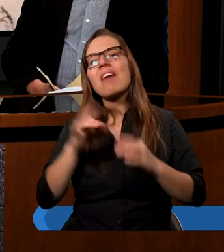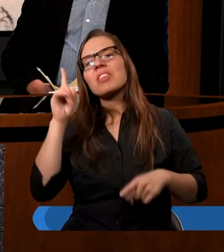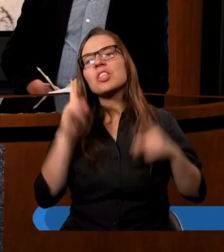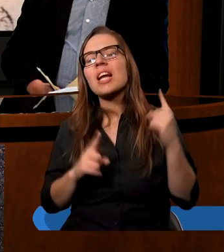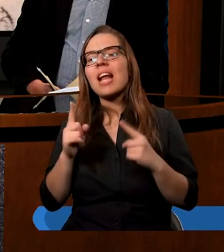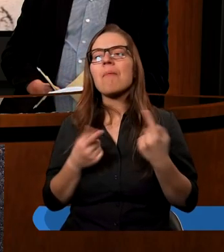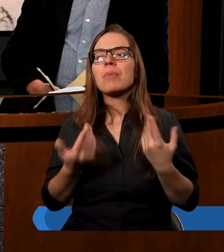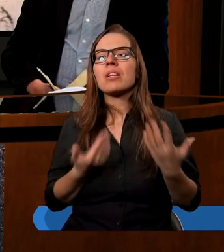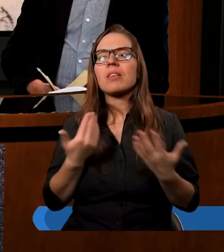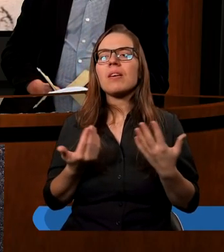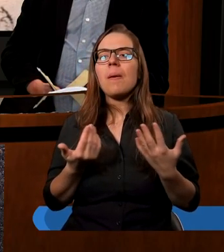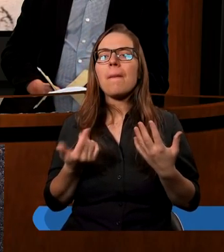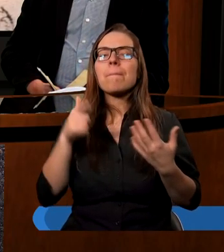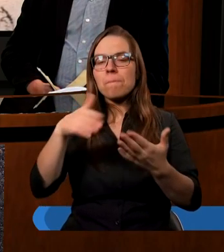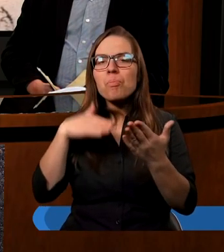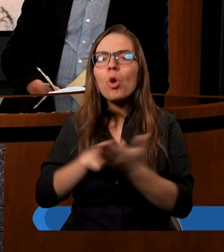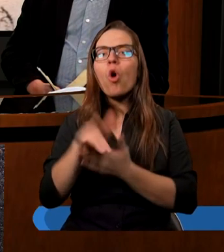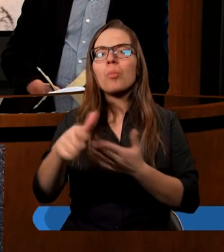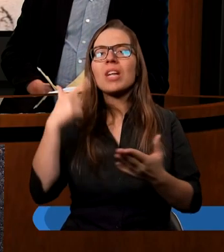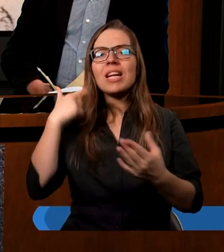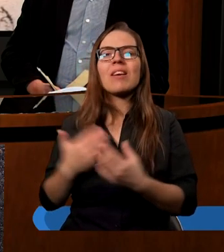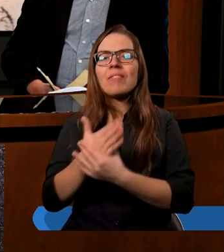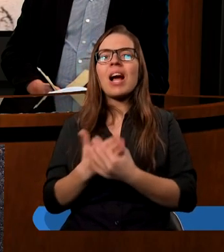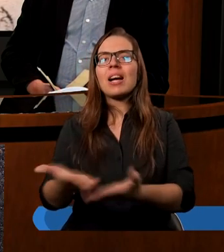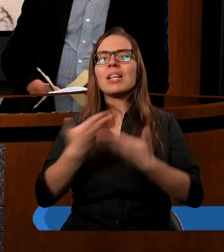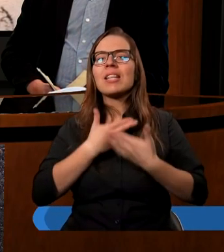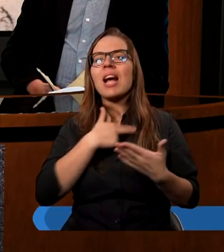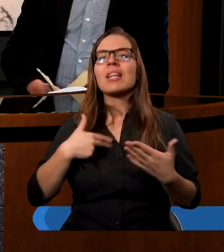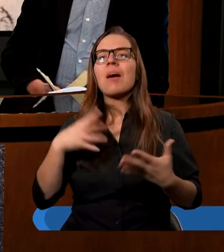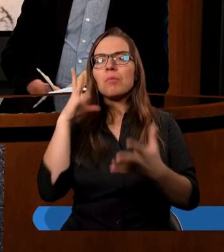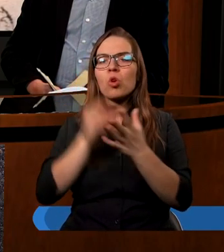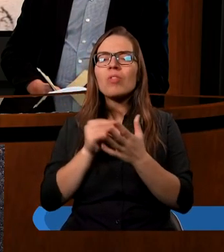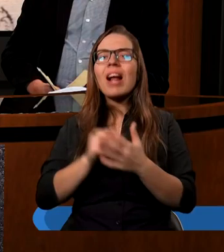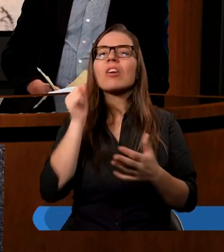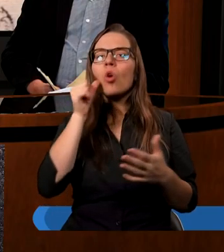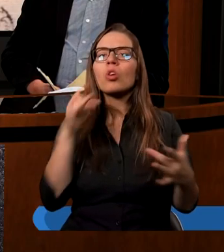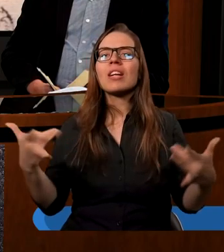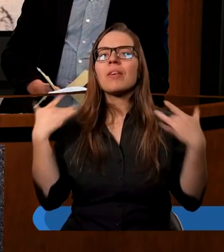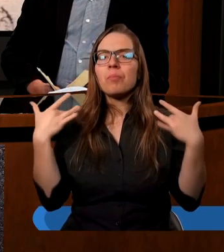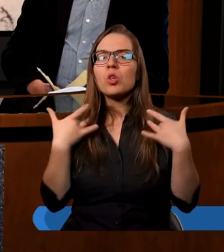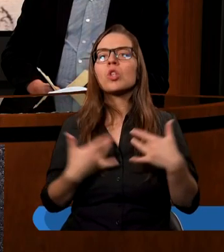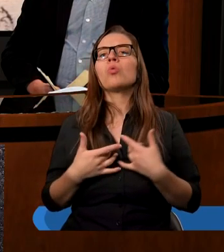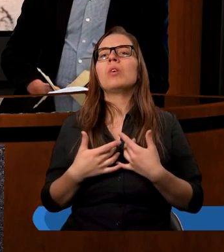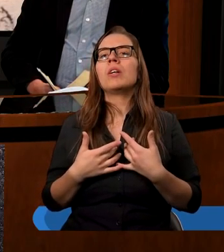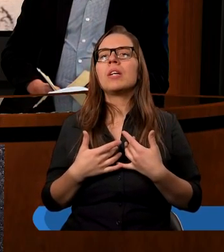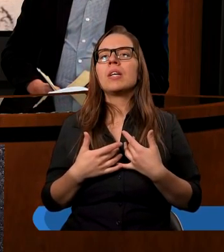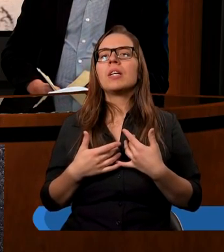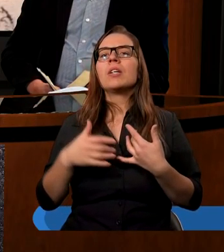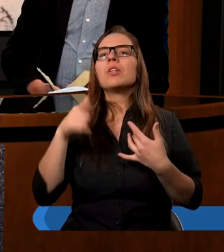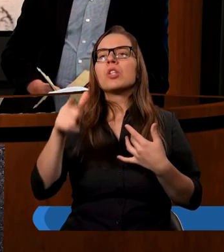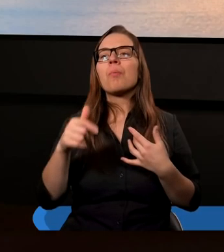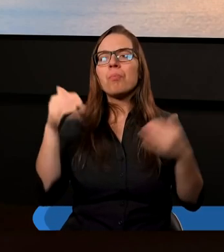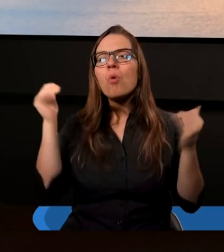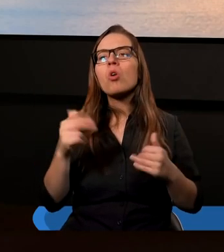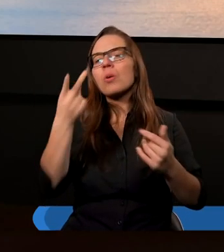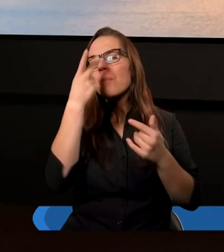podejście do tej wiary daje nam doświadczenie codzienne z Jezusem Chrystusem, które przejawia się na różny sposób. Po prostu musimy być otwarci